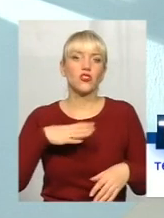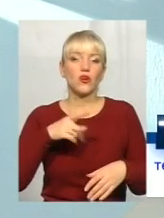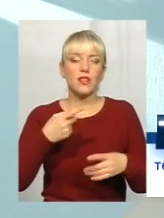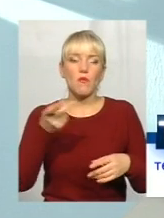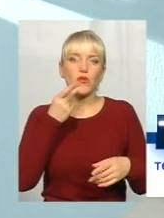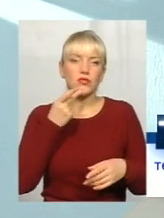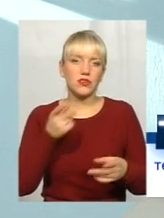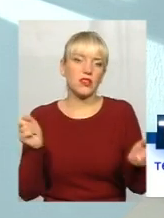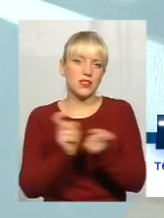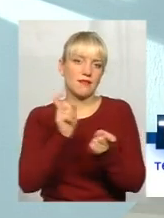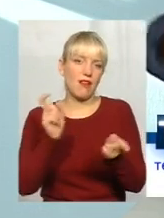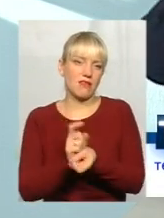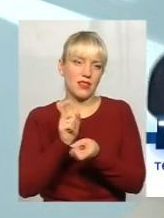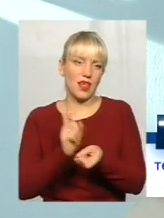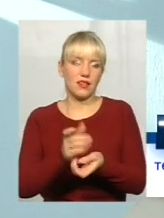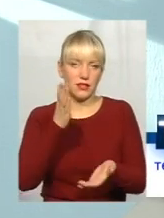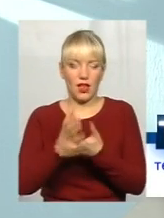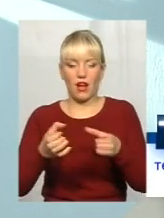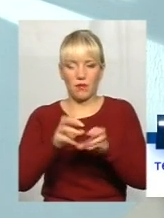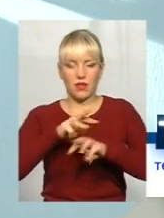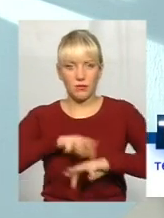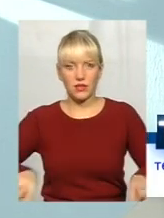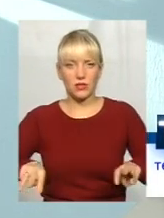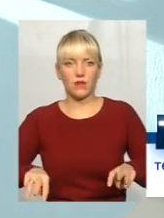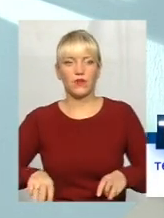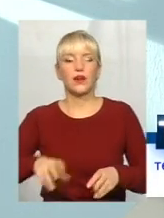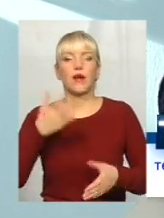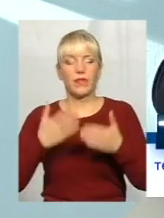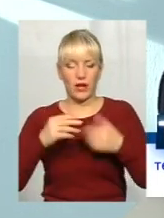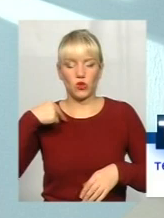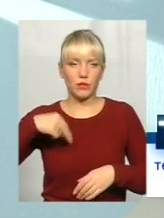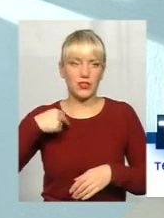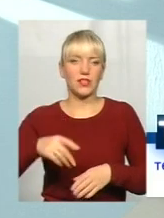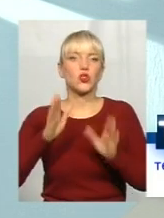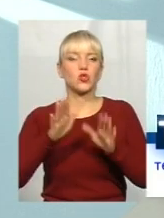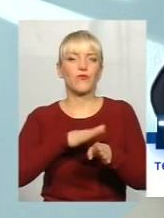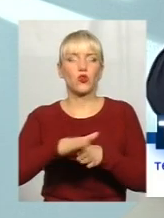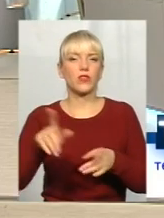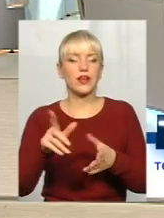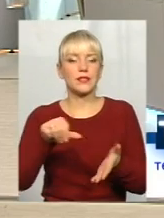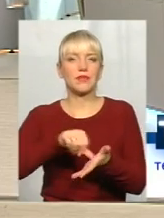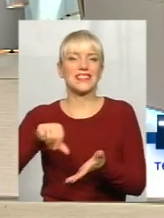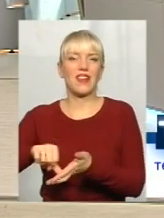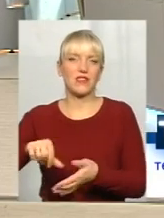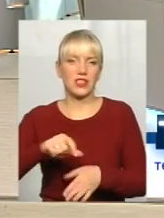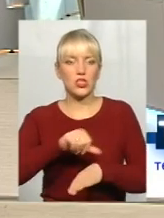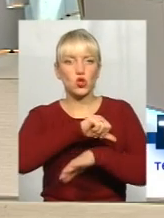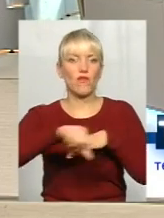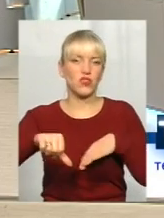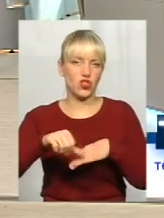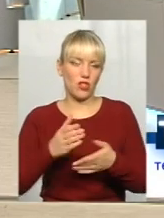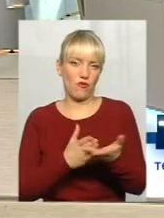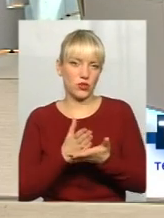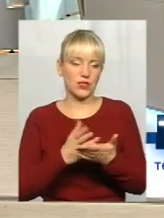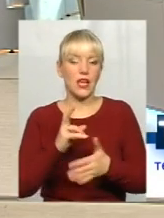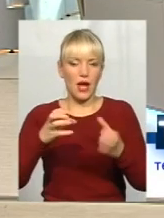скандали, перетягування, одіяла? Є кабінет міністрів, якщо президент, то тільки щоб виконувати якісь представницькі зовнішні функції. Є кабінет